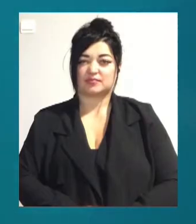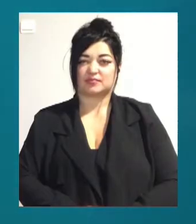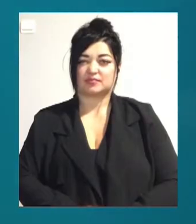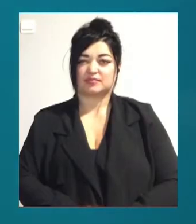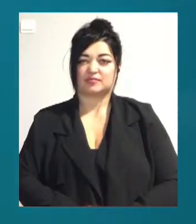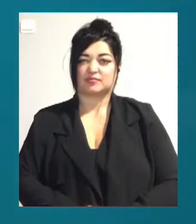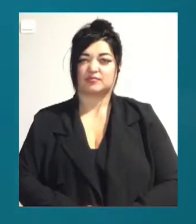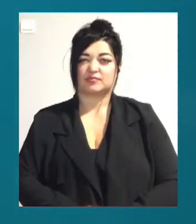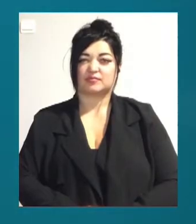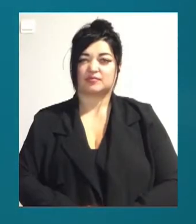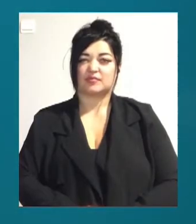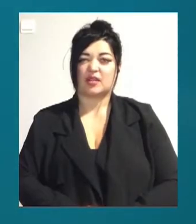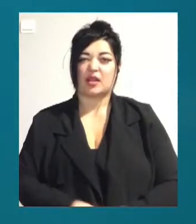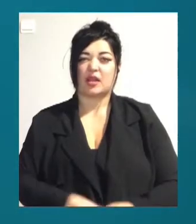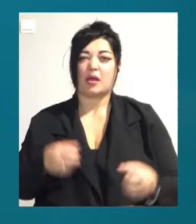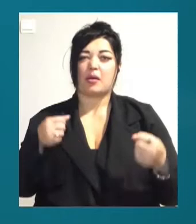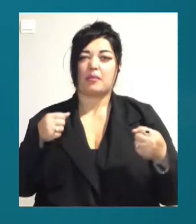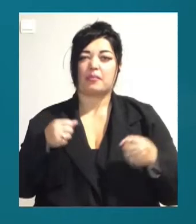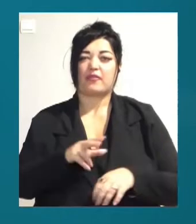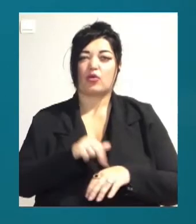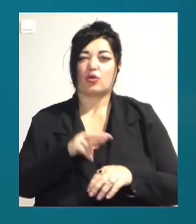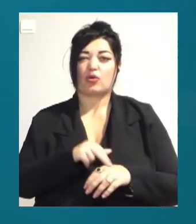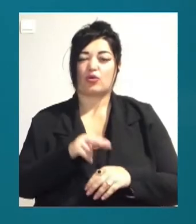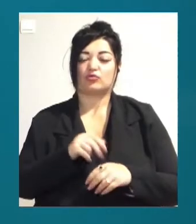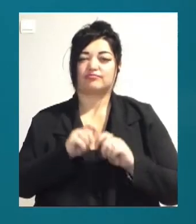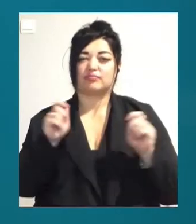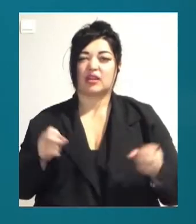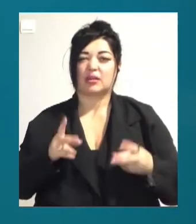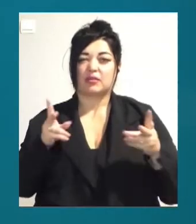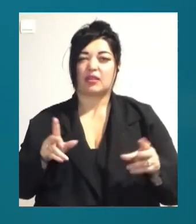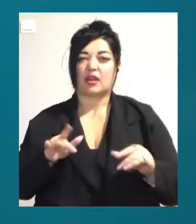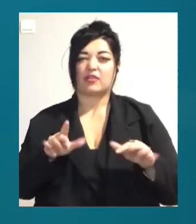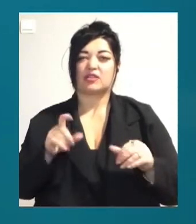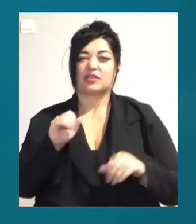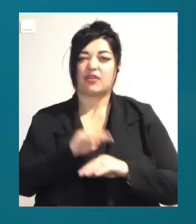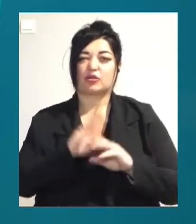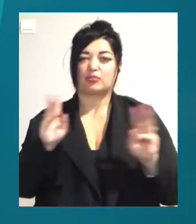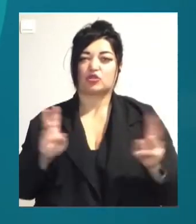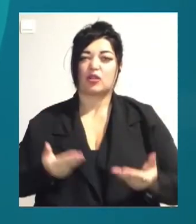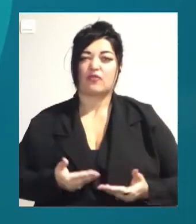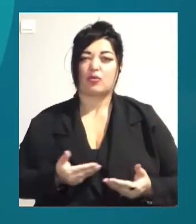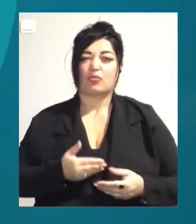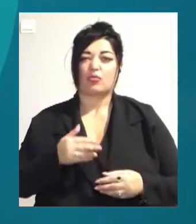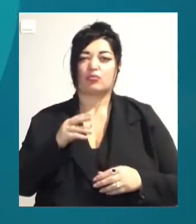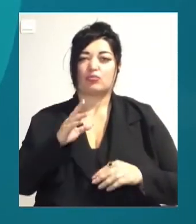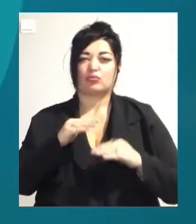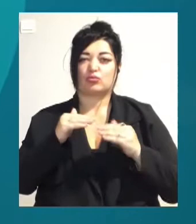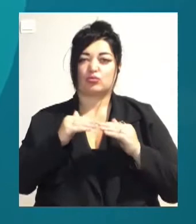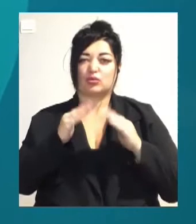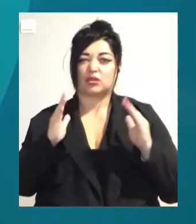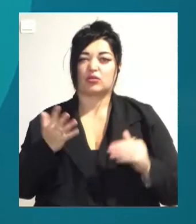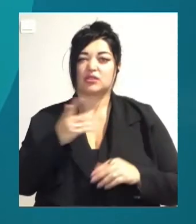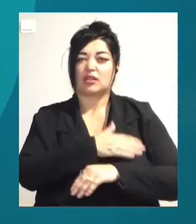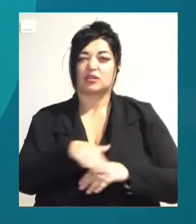Правоохоронці відкрили кримінальне провадження за фактом пожежі в житловому будинку за адресою Пушкінська, 5, яка сталася вчора.